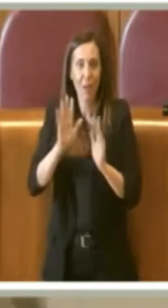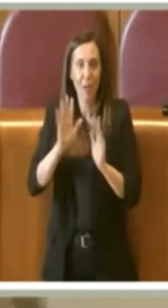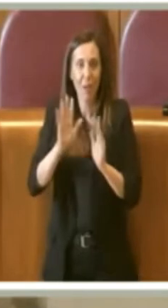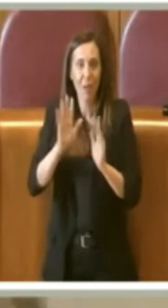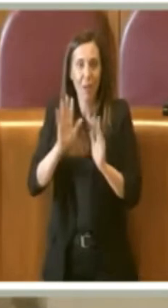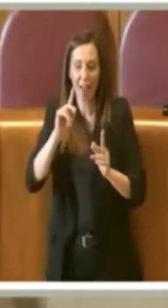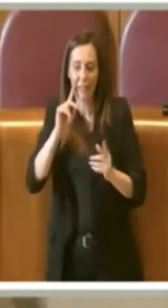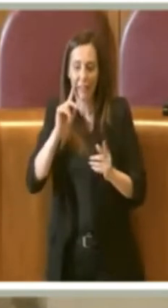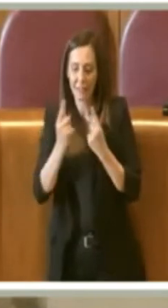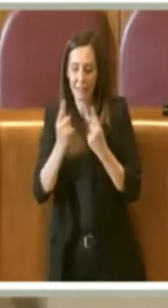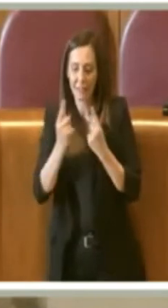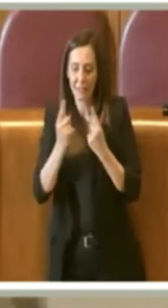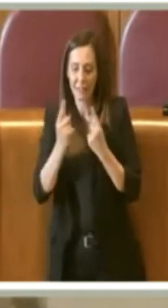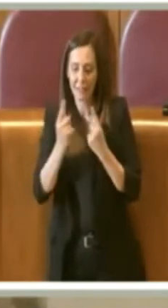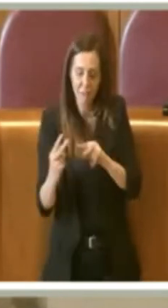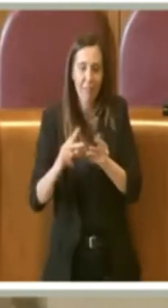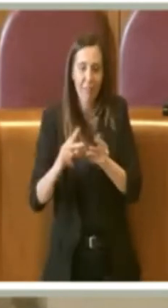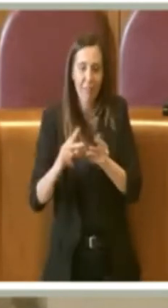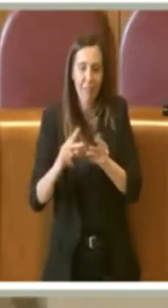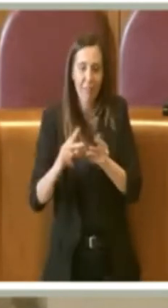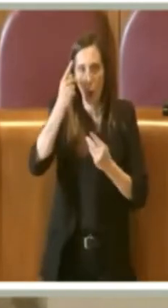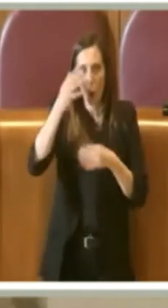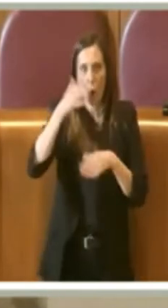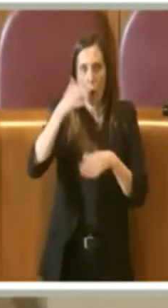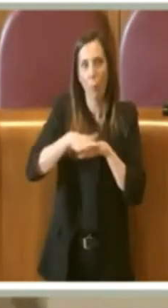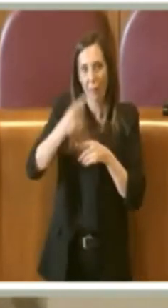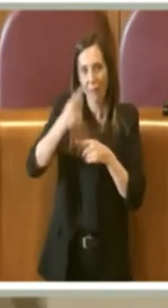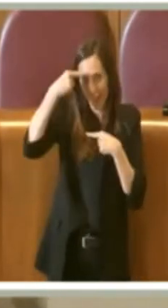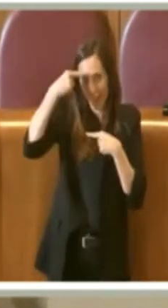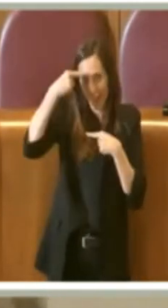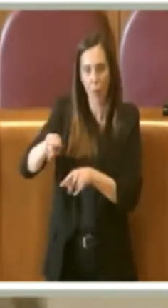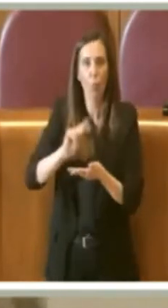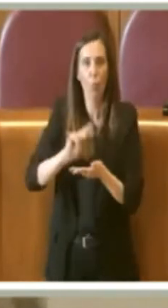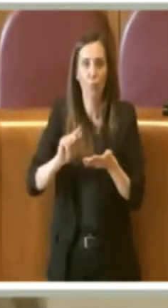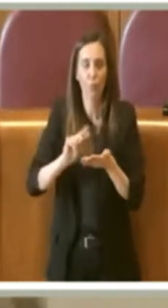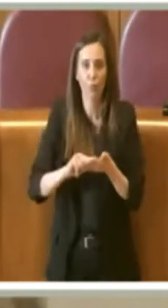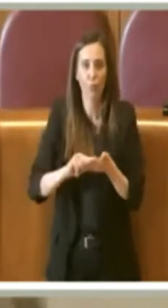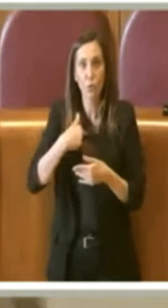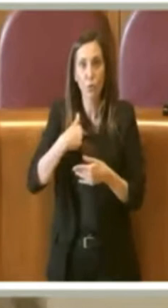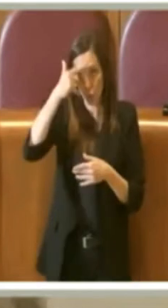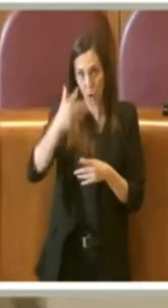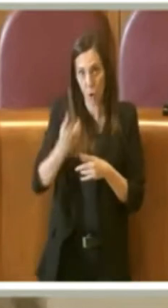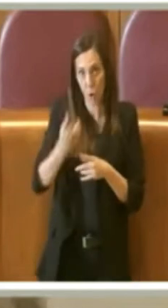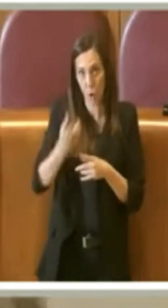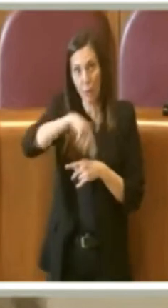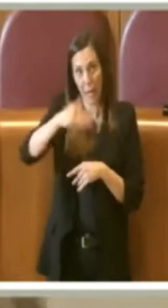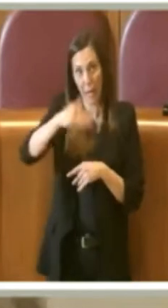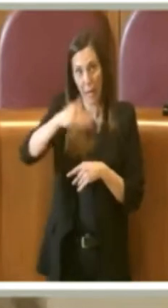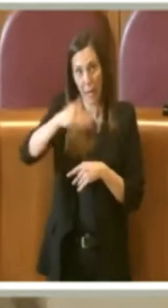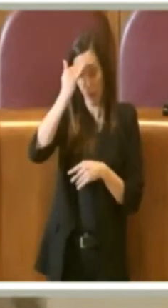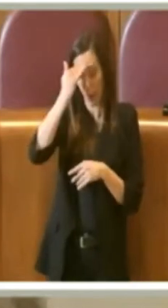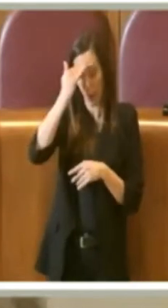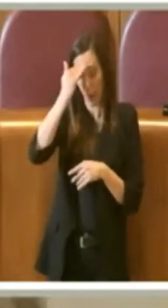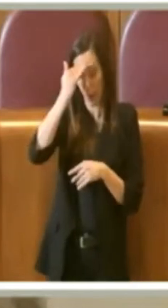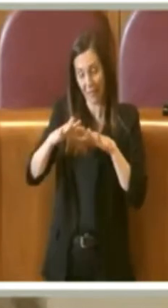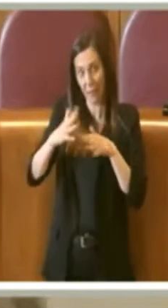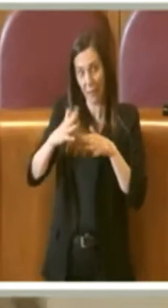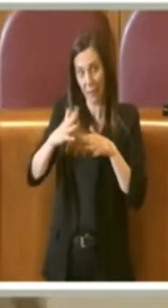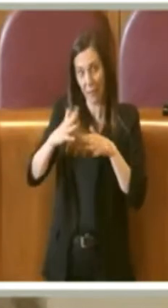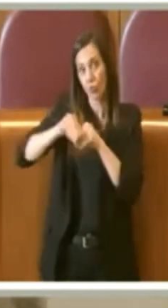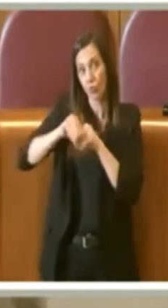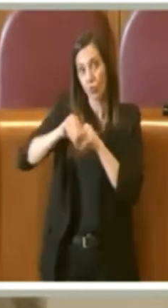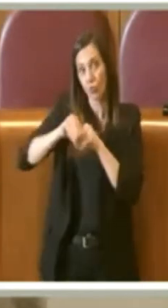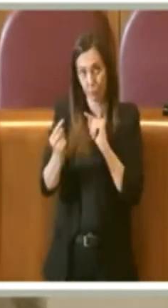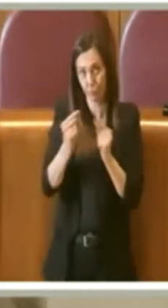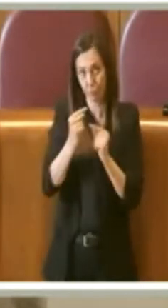agli uffici. So che anche in giunta sarà trattata domani una memoria molto molto simile, l